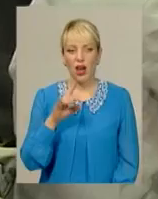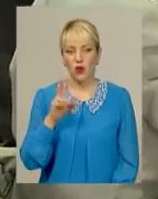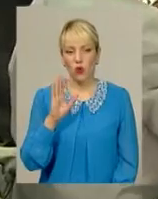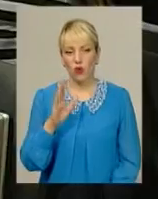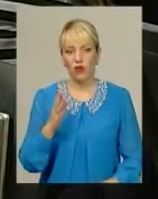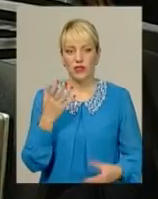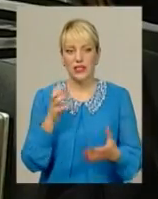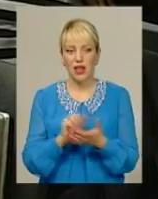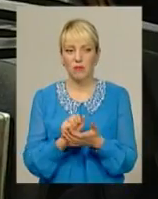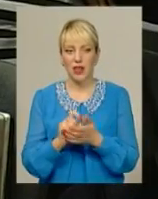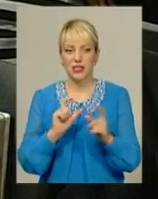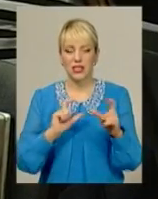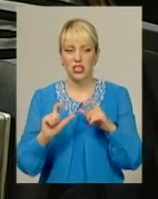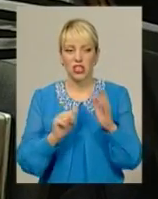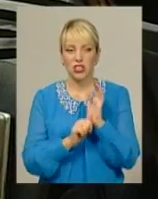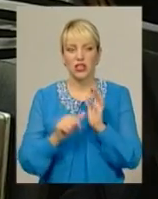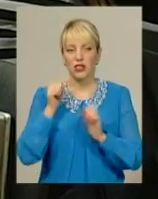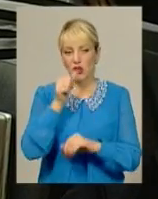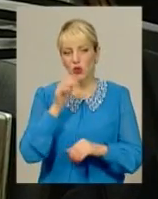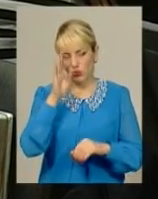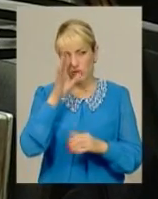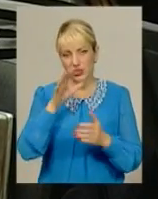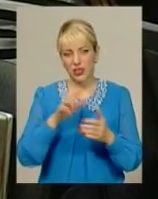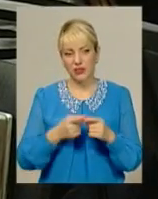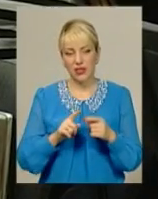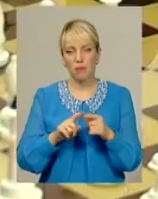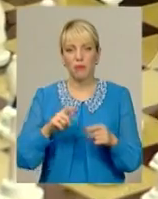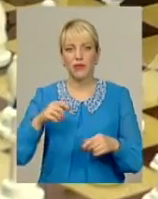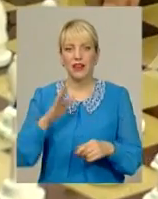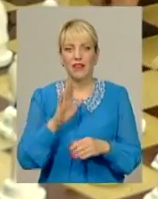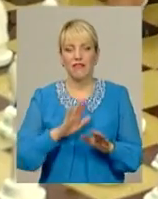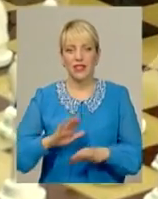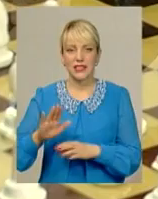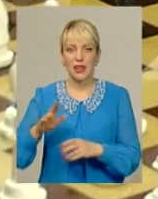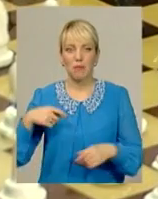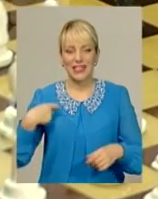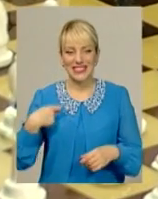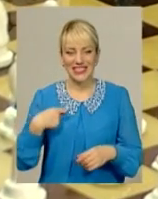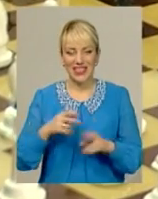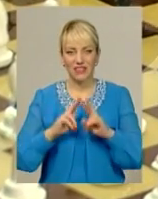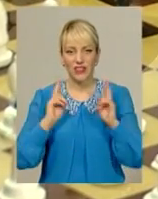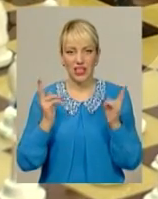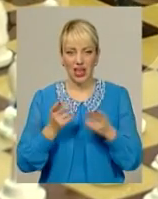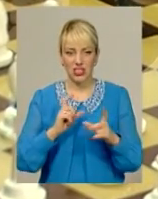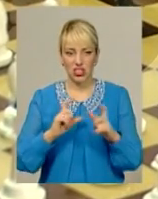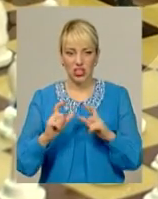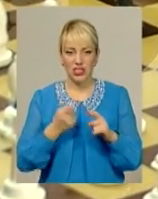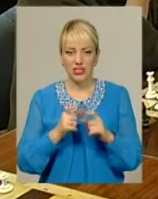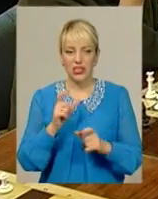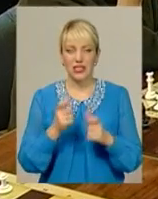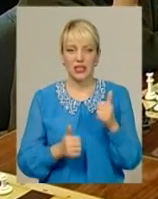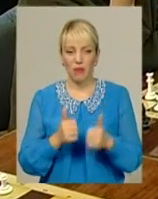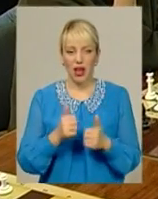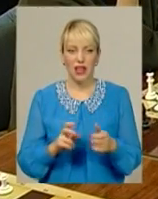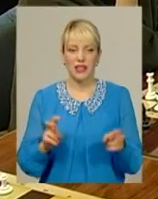займається близько 60 років. Нині він віце-президент міської федерації шахів і міжнародний арбітер. На цих змаганнях разом з іншими гравцями сів за